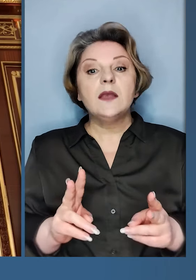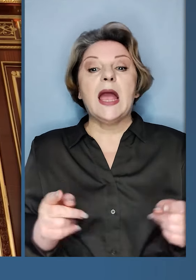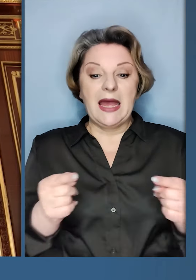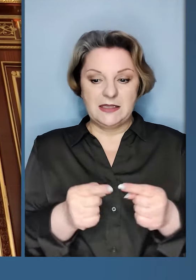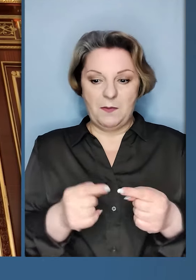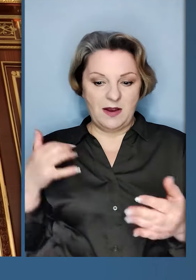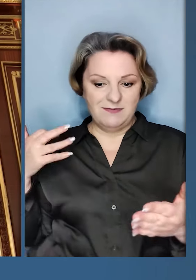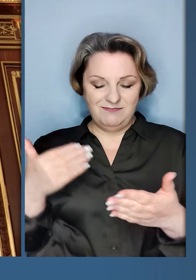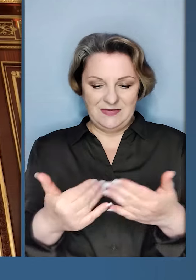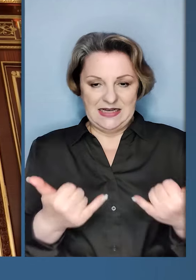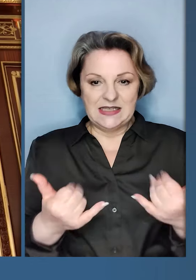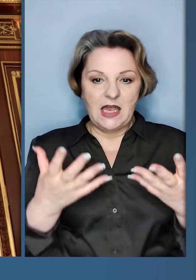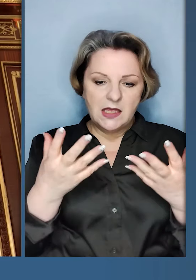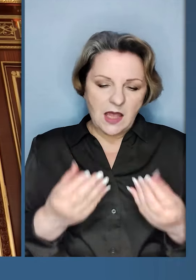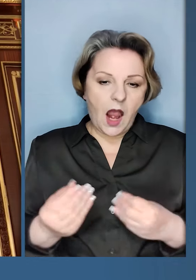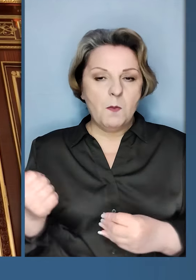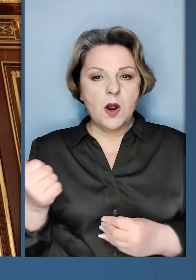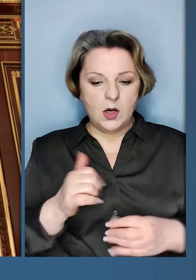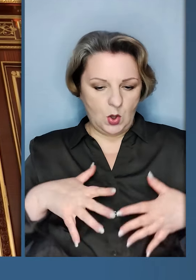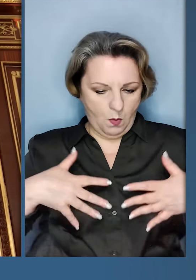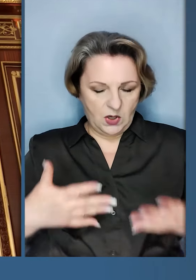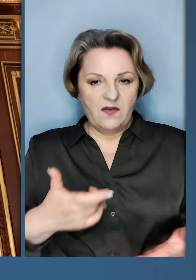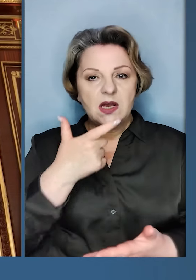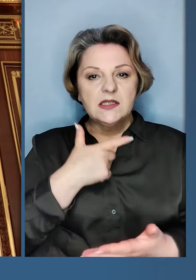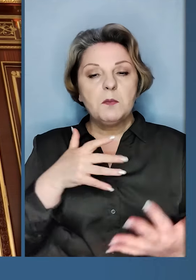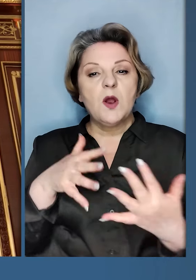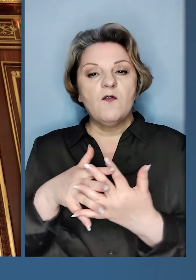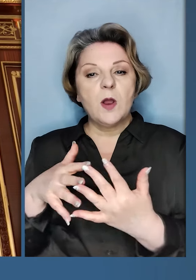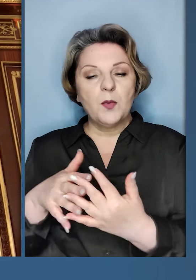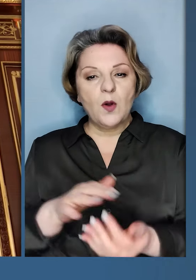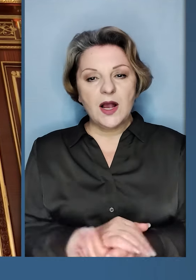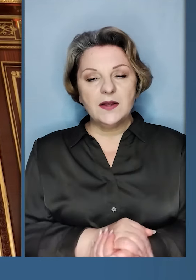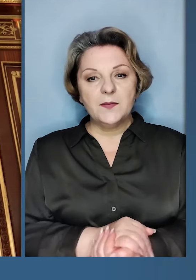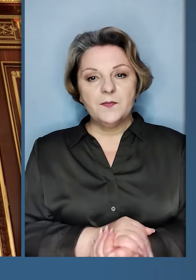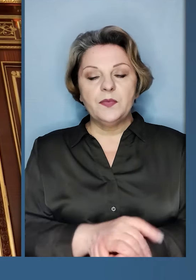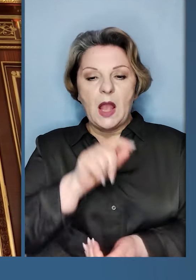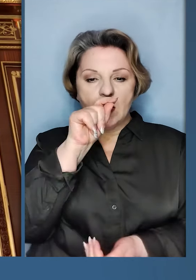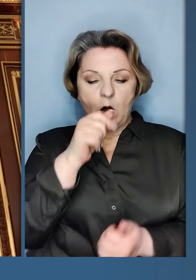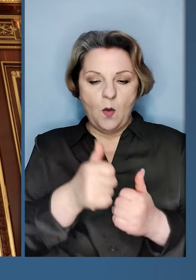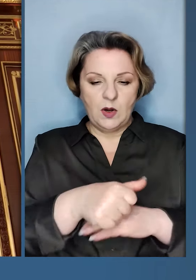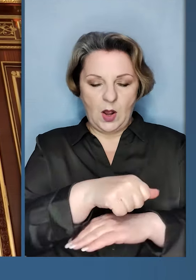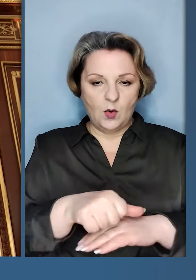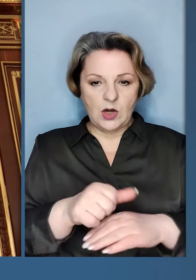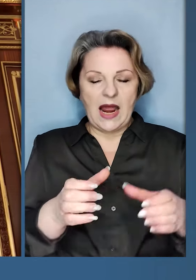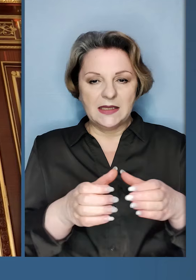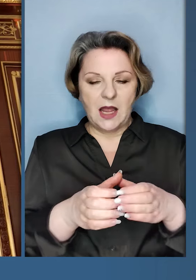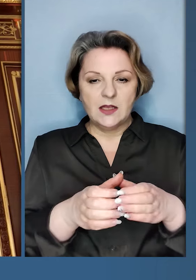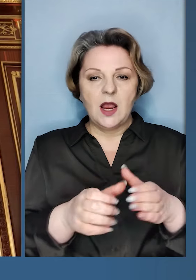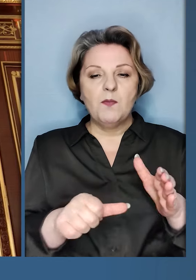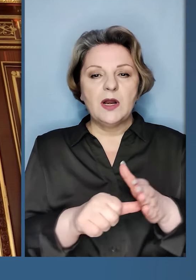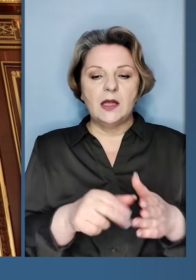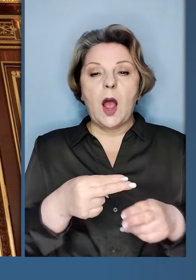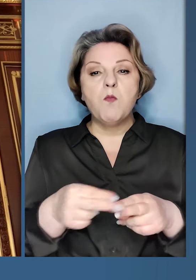саме цими днями, цими тижнями проявили себе в боях. Луганський прикордонний загін,